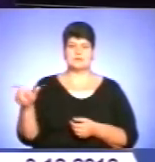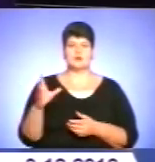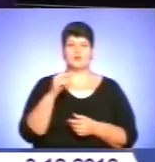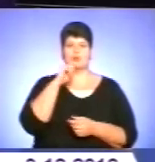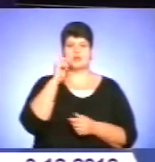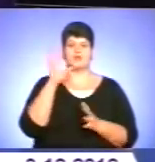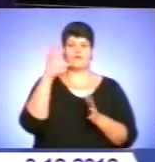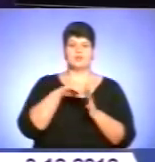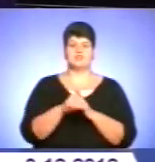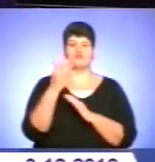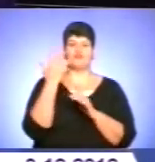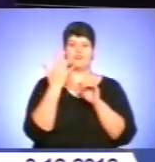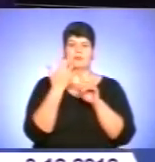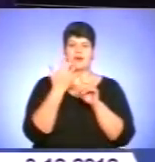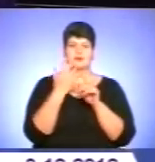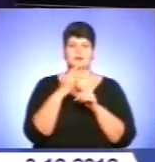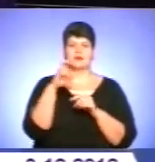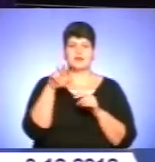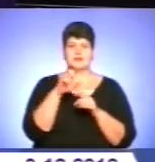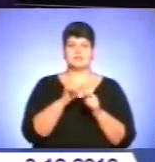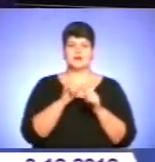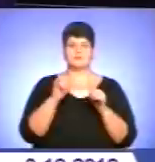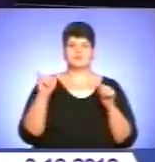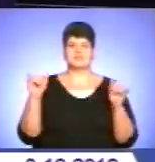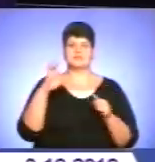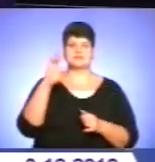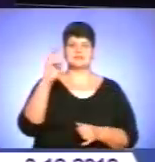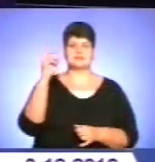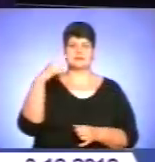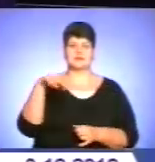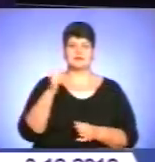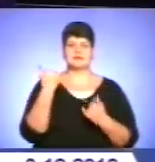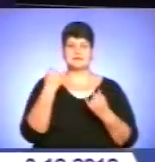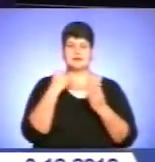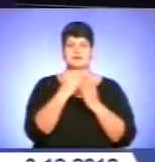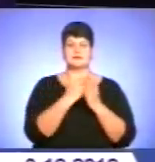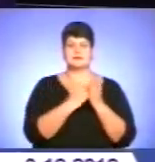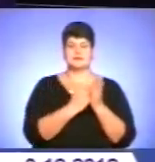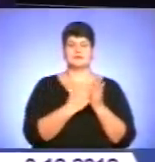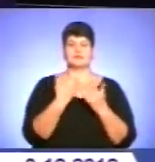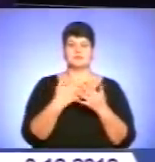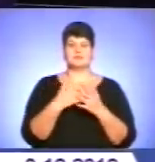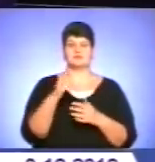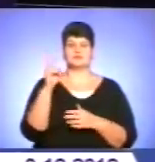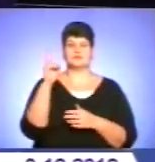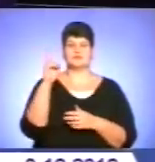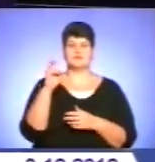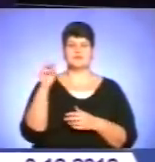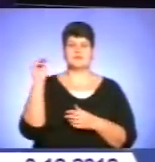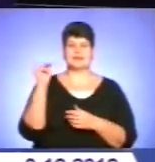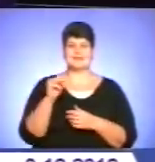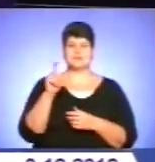темпами поширення цієї хвороби. Зараз, за офіційною статистикою, ВІЛ інфікованих в Україні біля 200 тисяч людей.